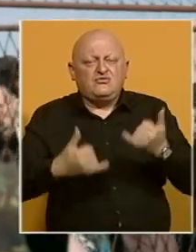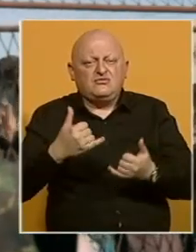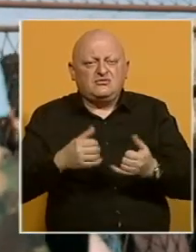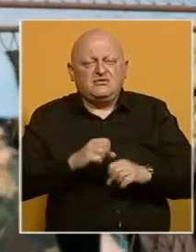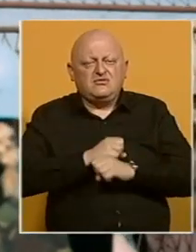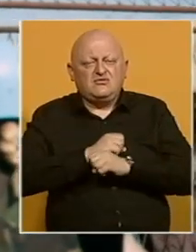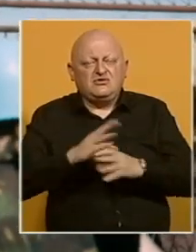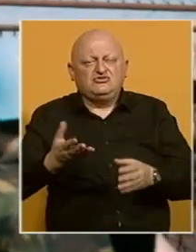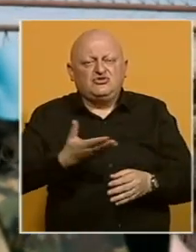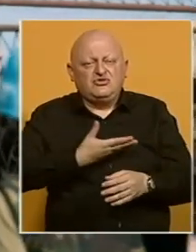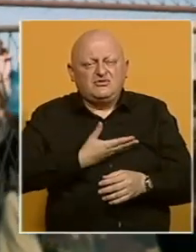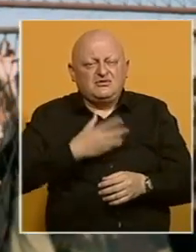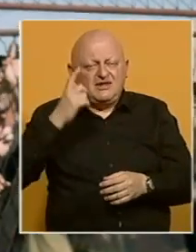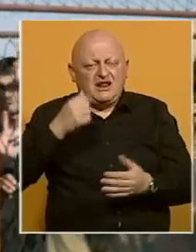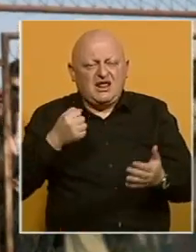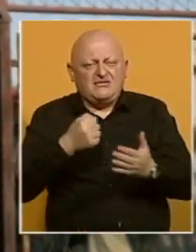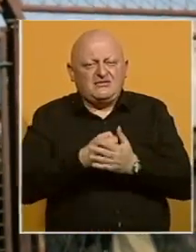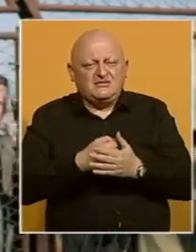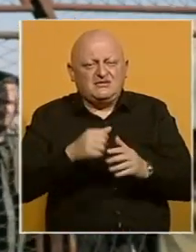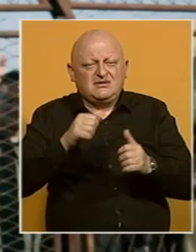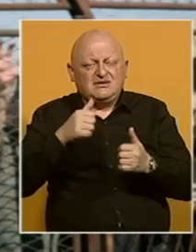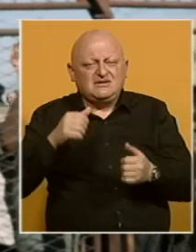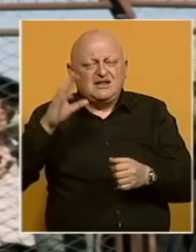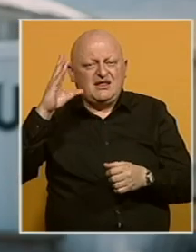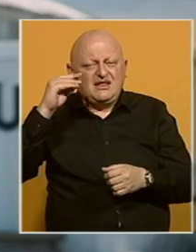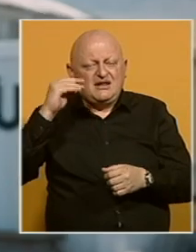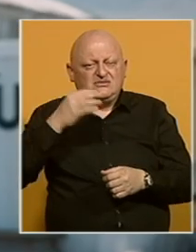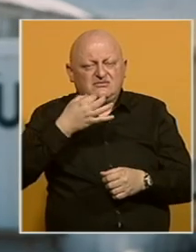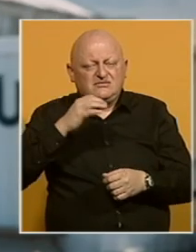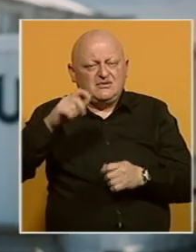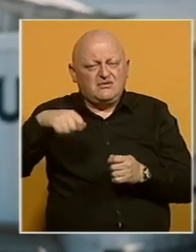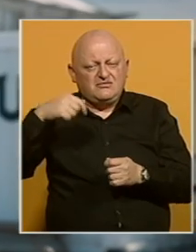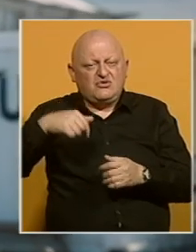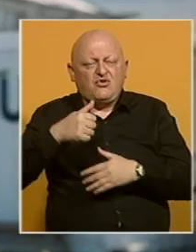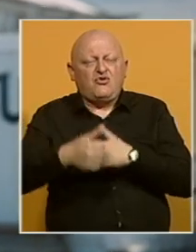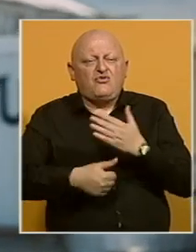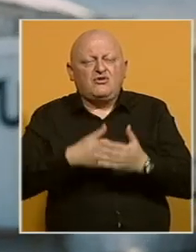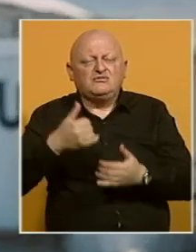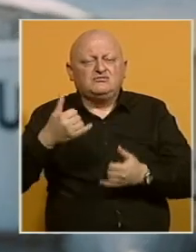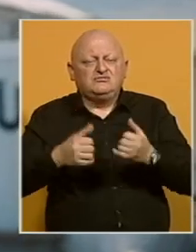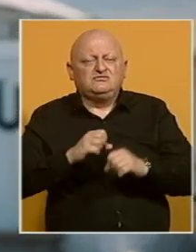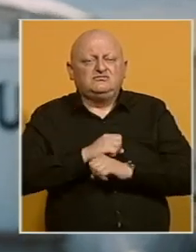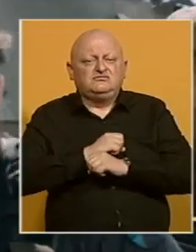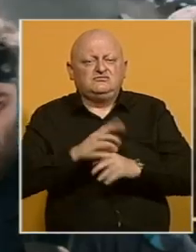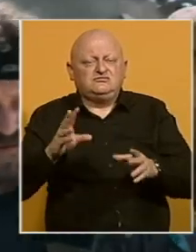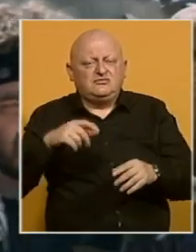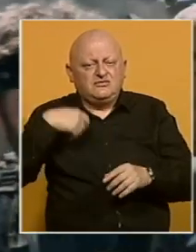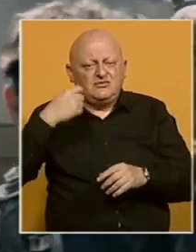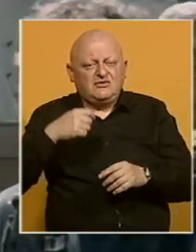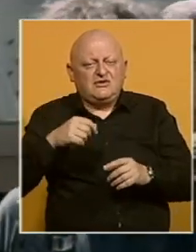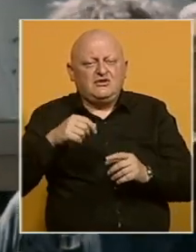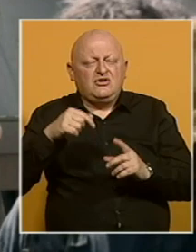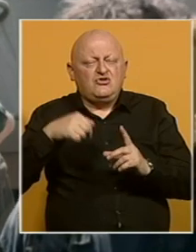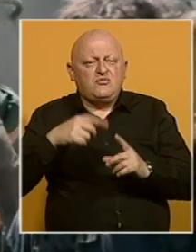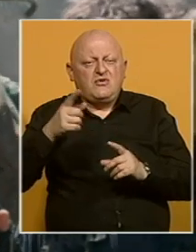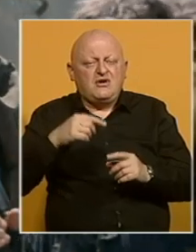su proglašeni dobitnici glavne nagrade Zlatna naranđa. Najboljim filmom ovogodišnjeg festivala proglašen je film Duhovi